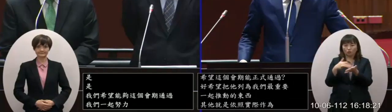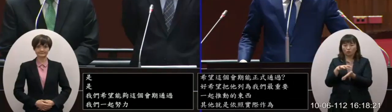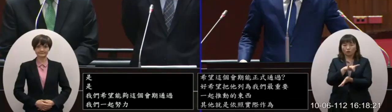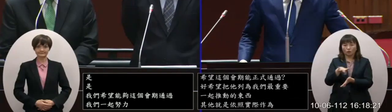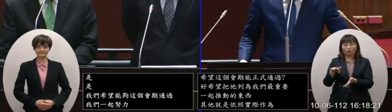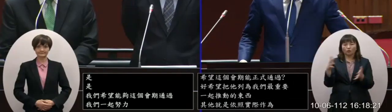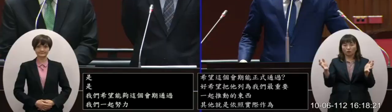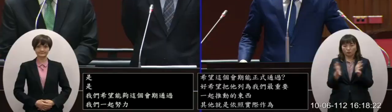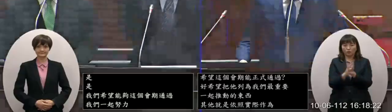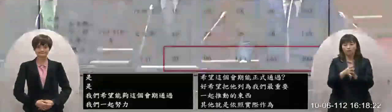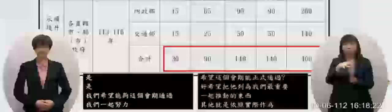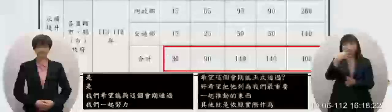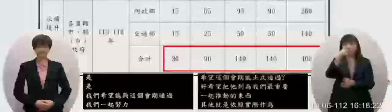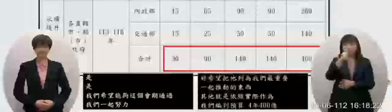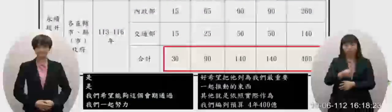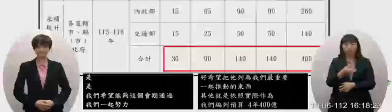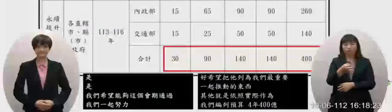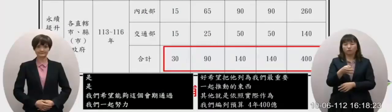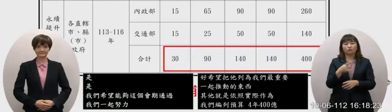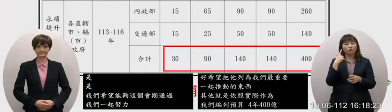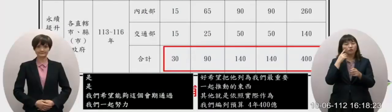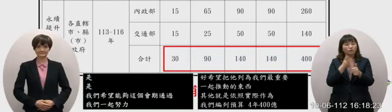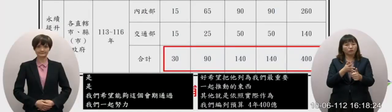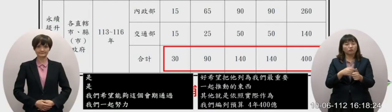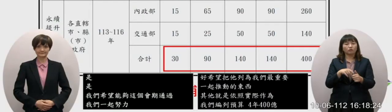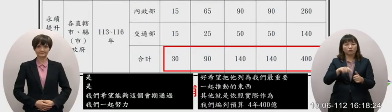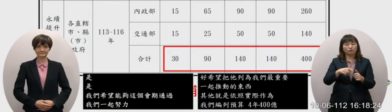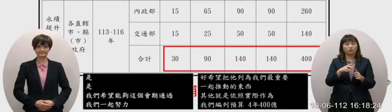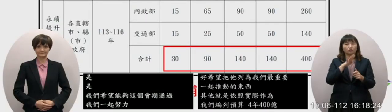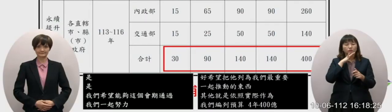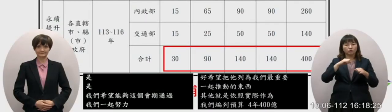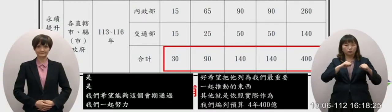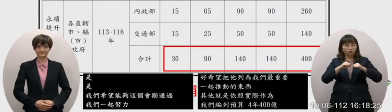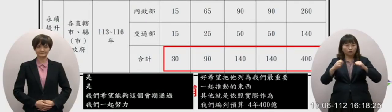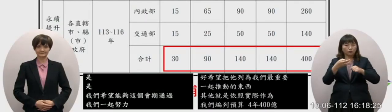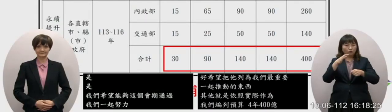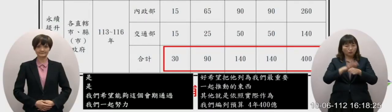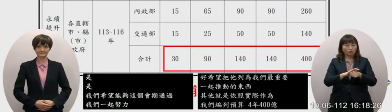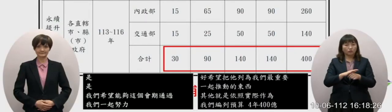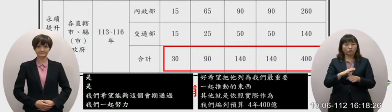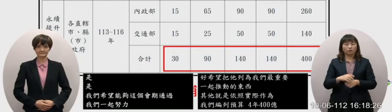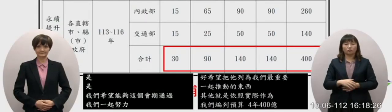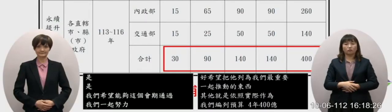總共四百億我先問一下這個是一個競爭型的補助